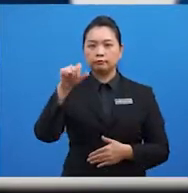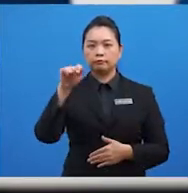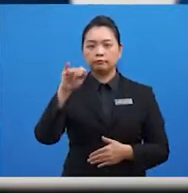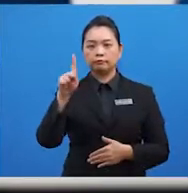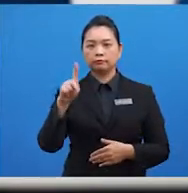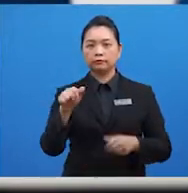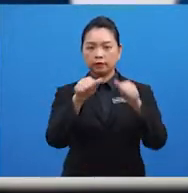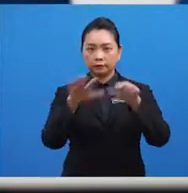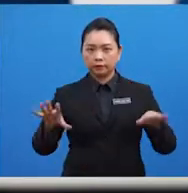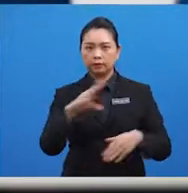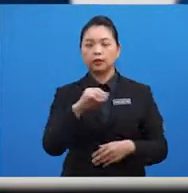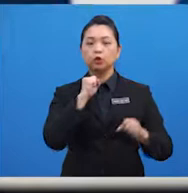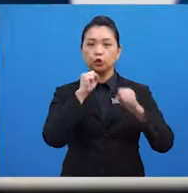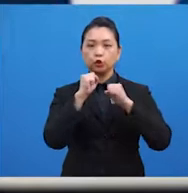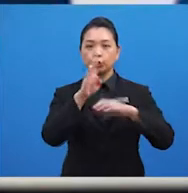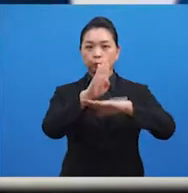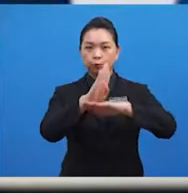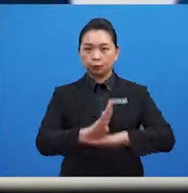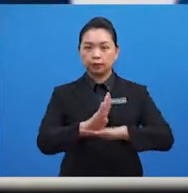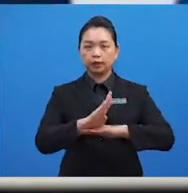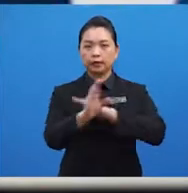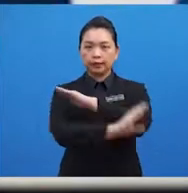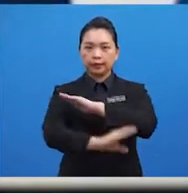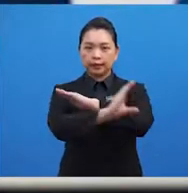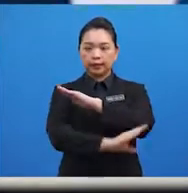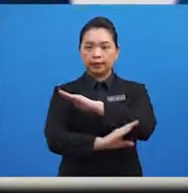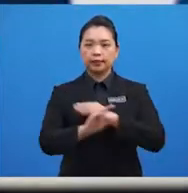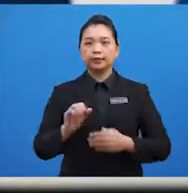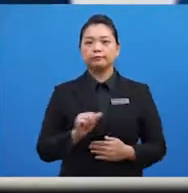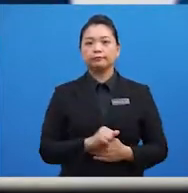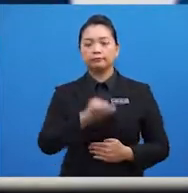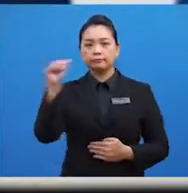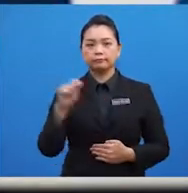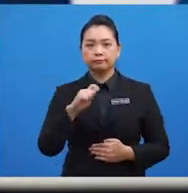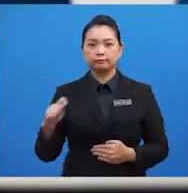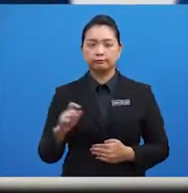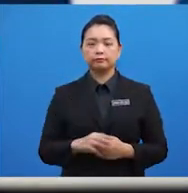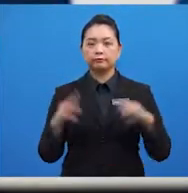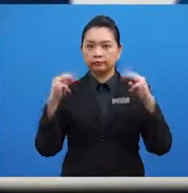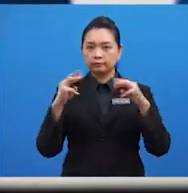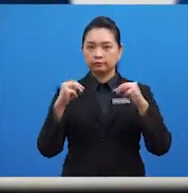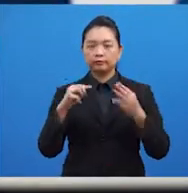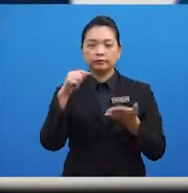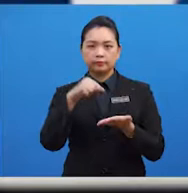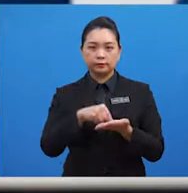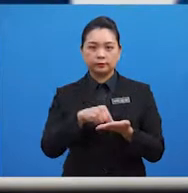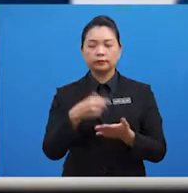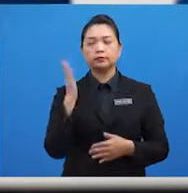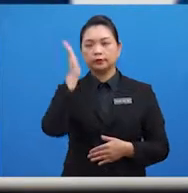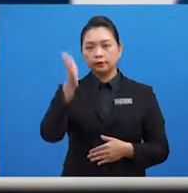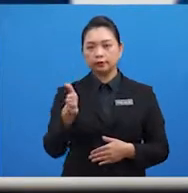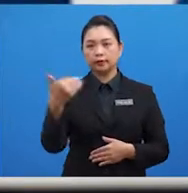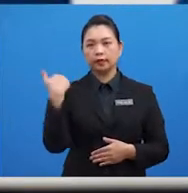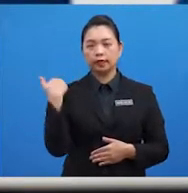keamanan dan sosial budaya negara-negara Asia Tenggara. Mesyuarat ini juga akan